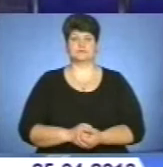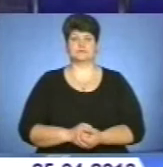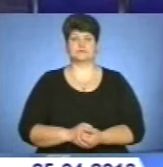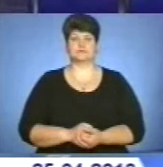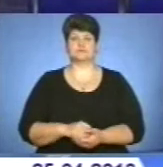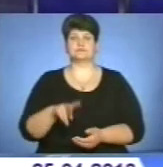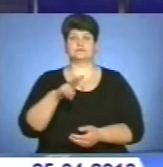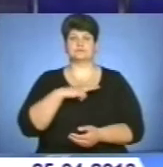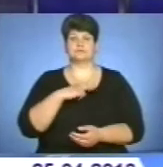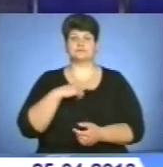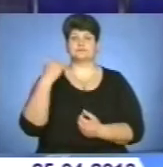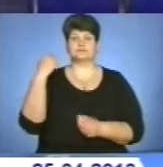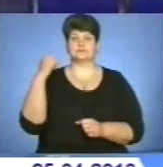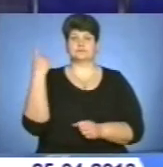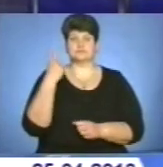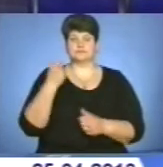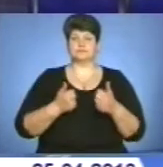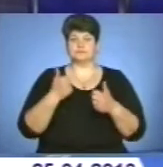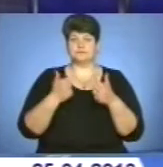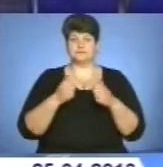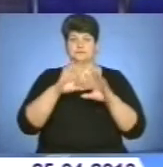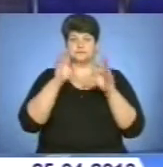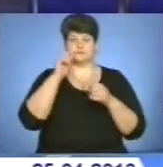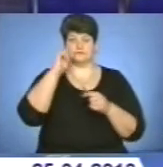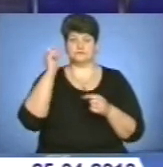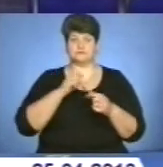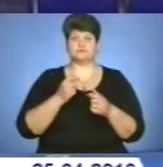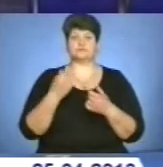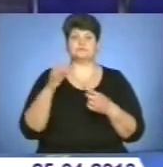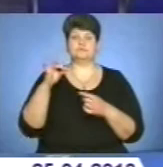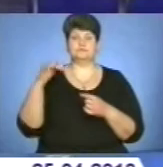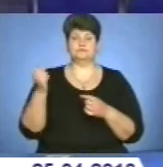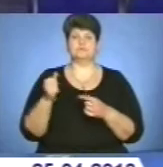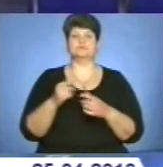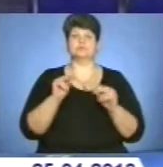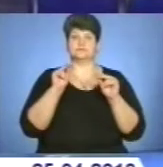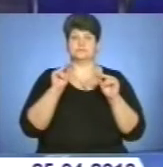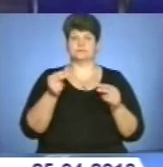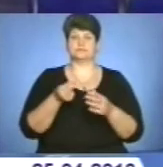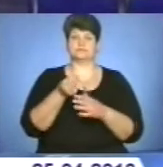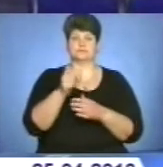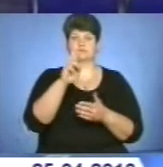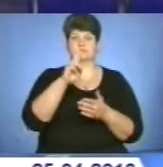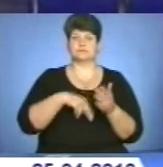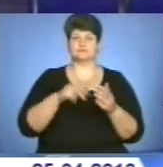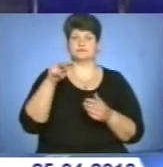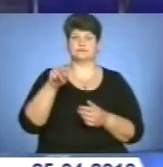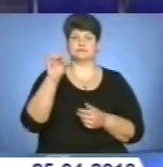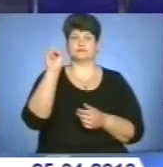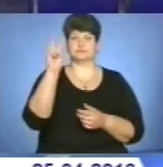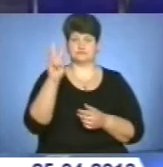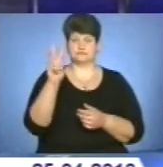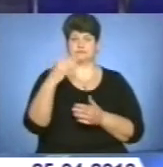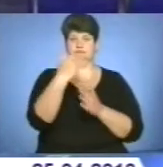Нагороджено переможців з обласного туру всеукраїнського рейтингу «Сумлінні платники податків-2013». Рейтинг